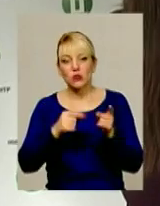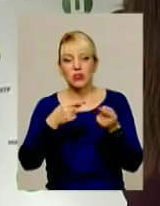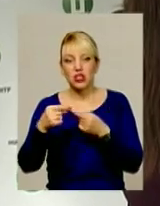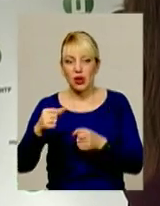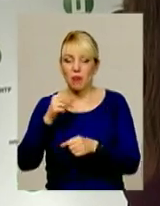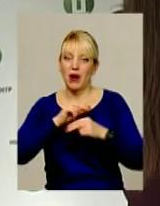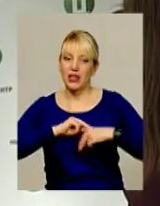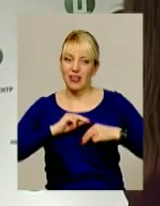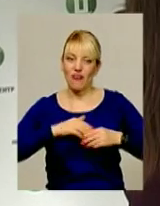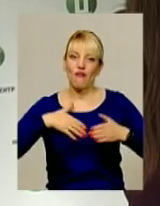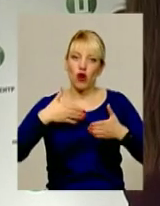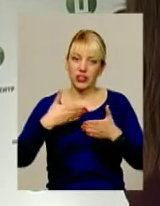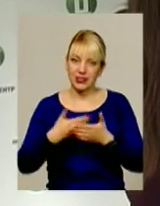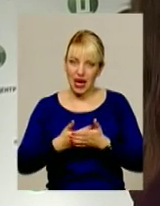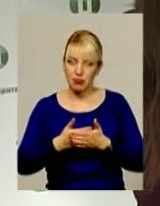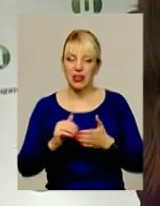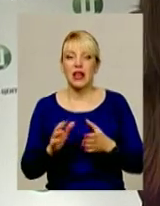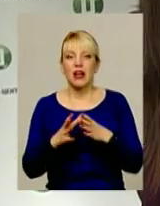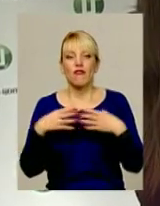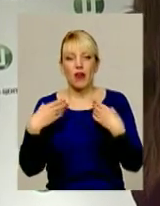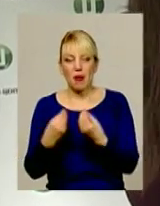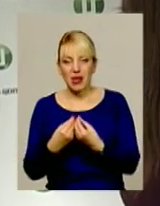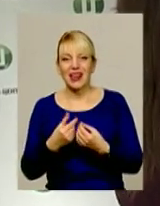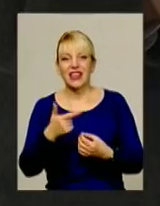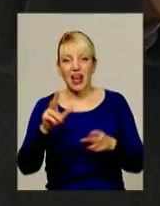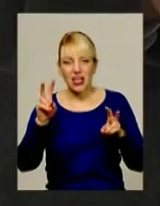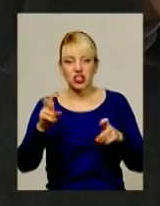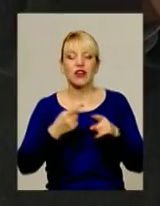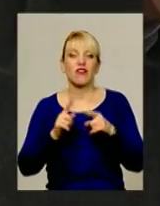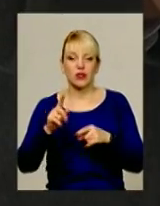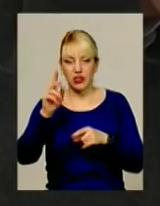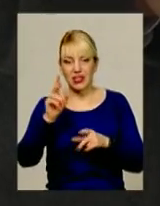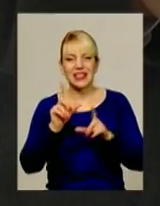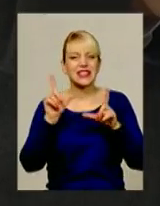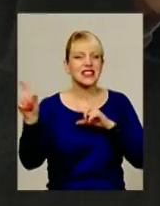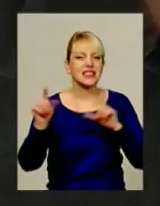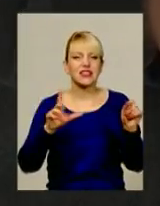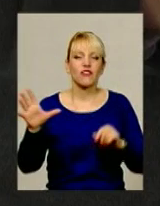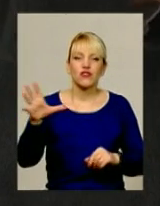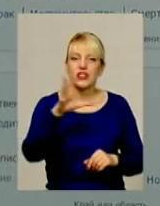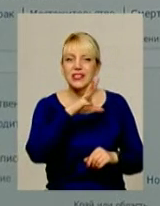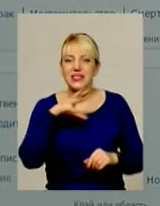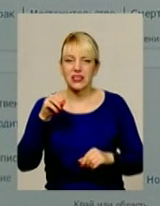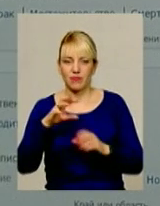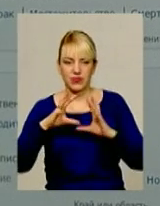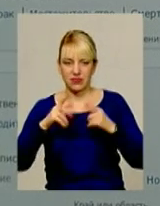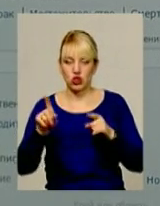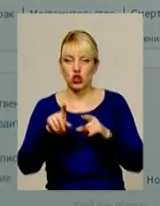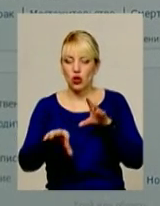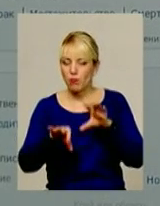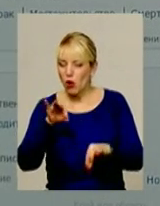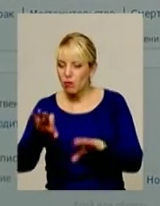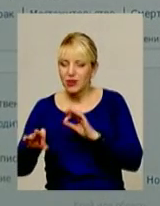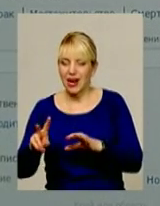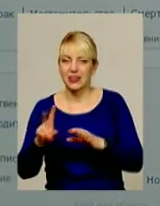волонтерами організації FamilySearch, Грег їздить усім світом – від Африки й до Китаю, аби зібрати, оцифрувати та занести в